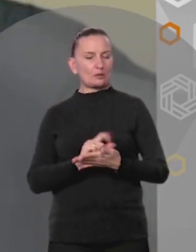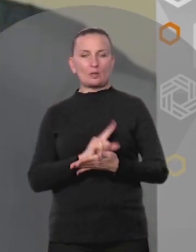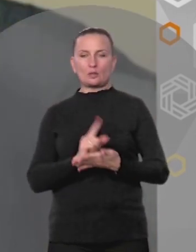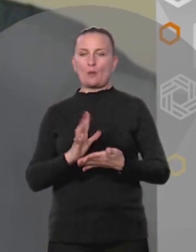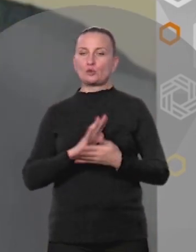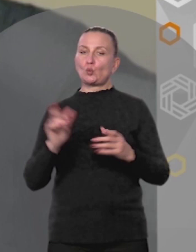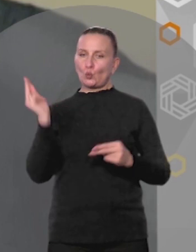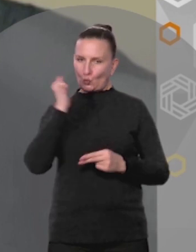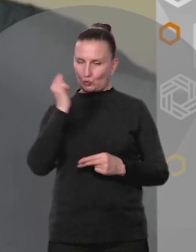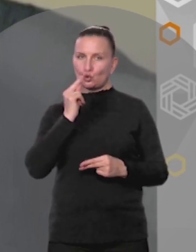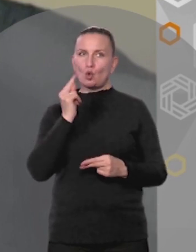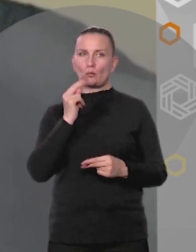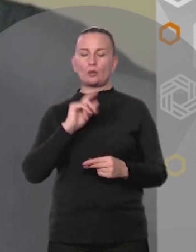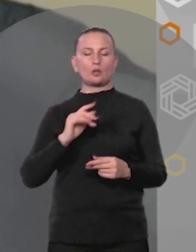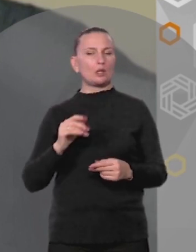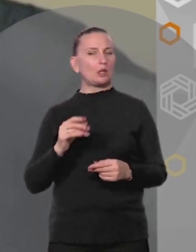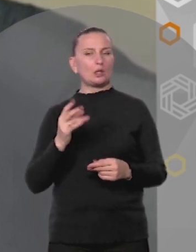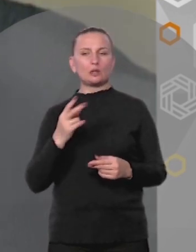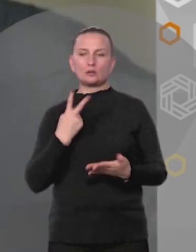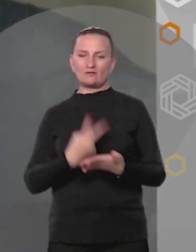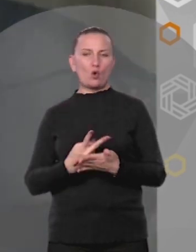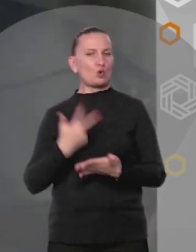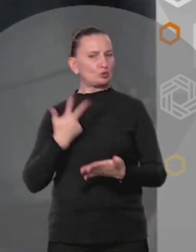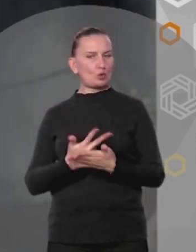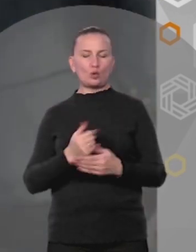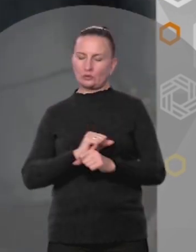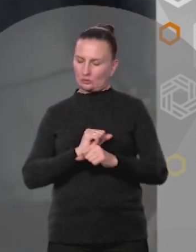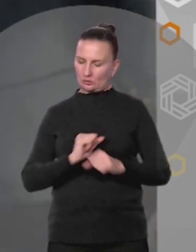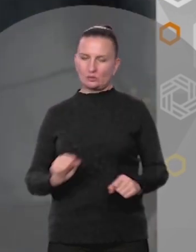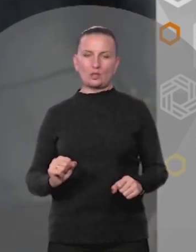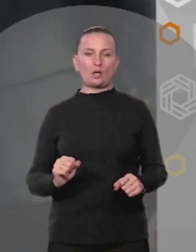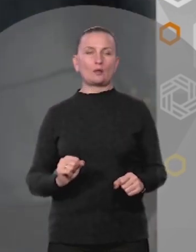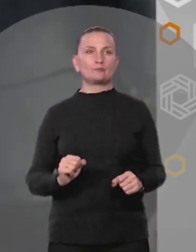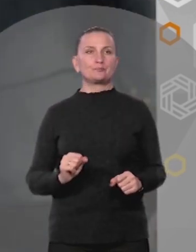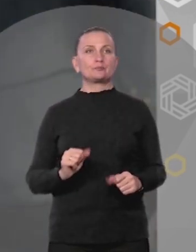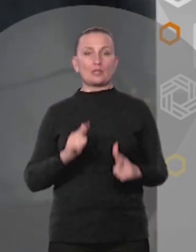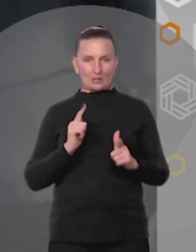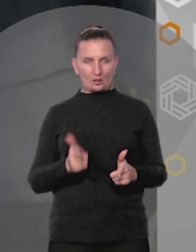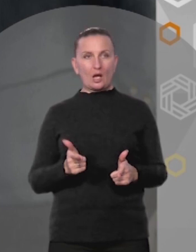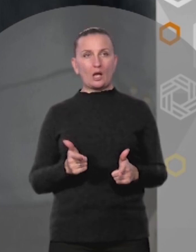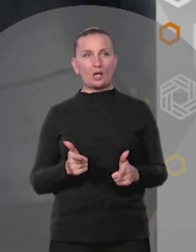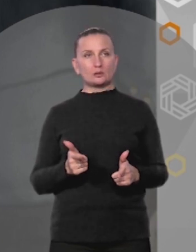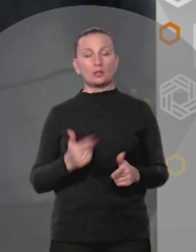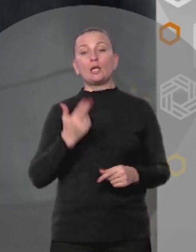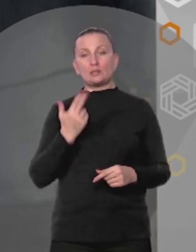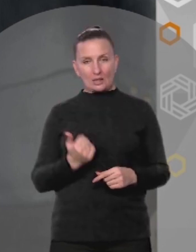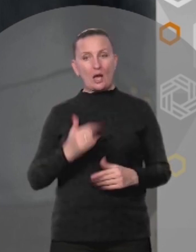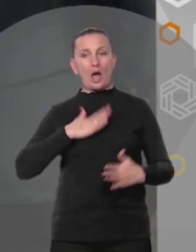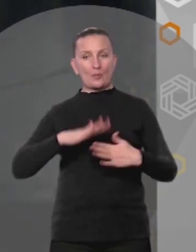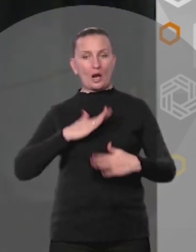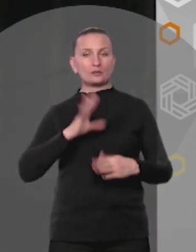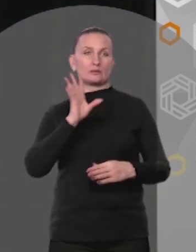учеба И чтобы никаких двоек и троек Согласна? Даже очень Обрадовалась девочка